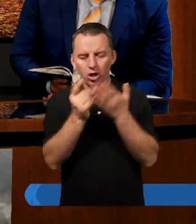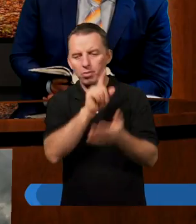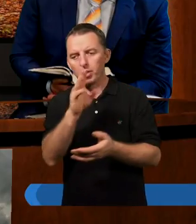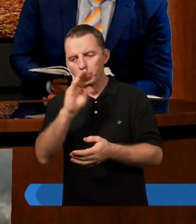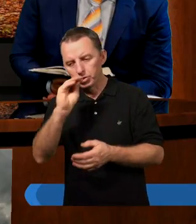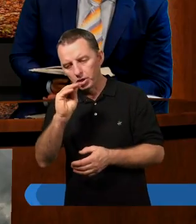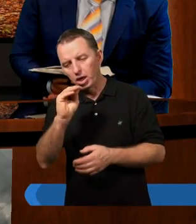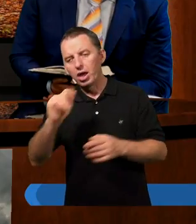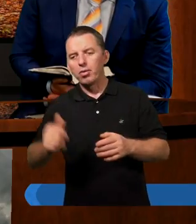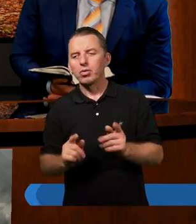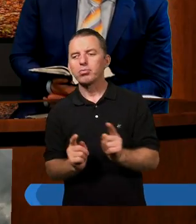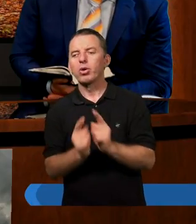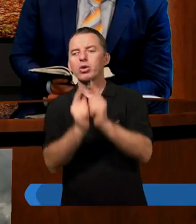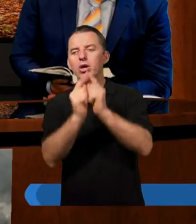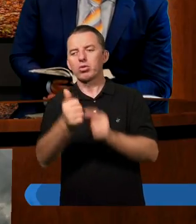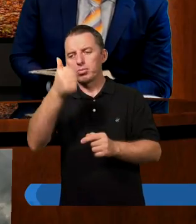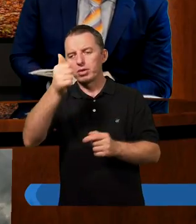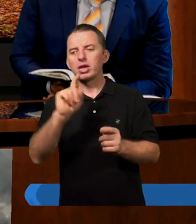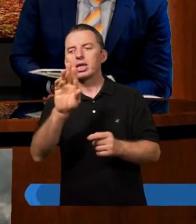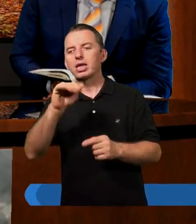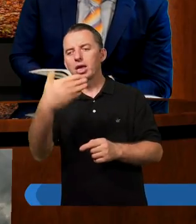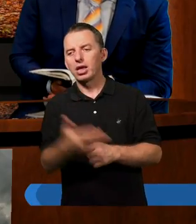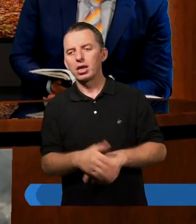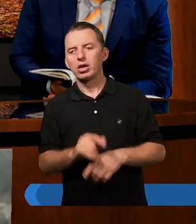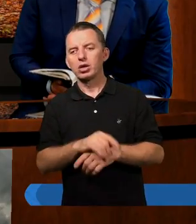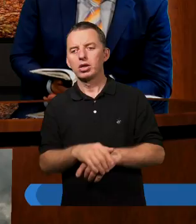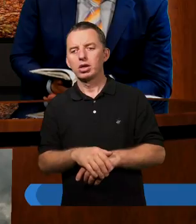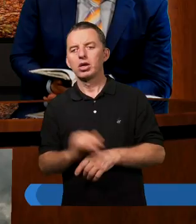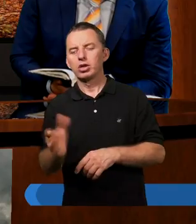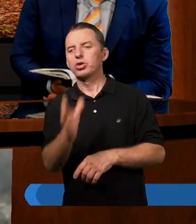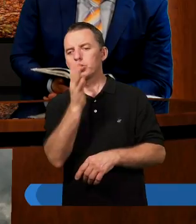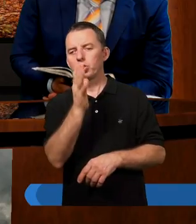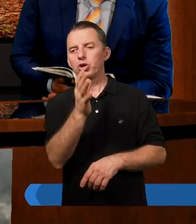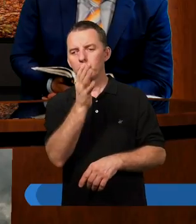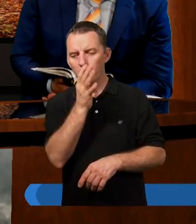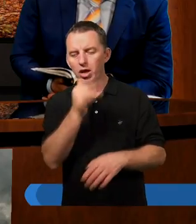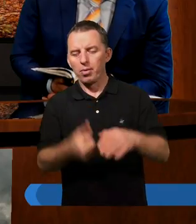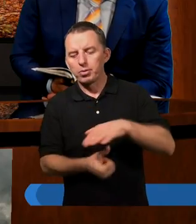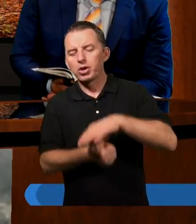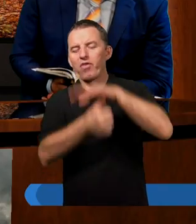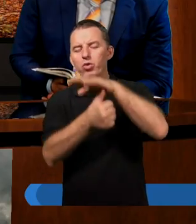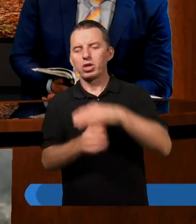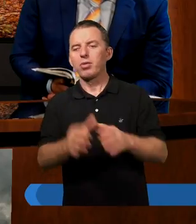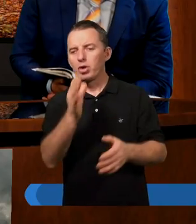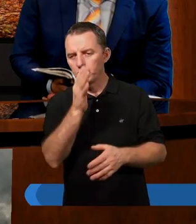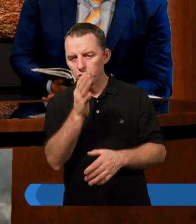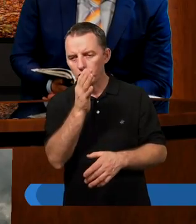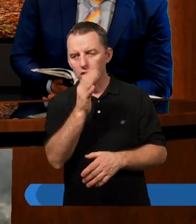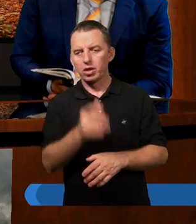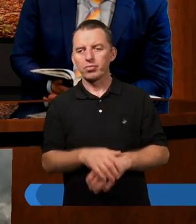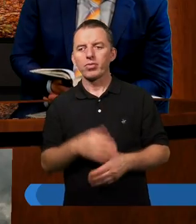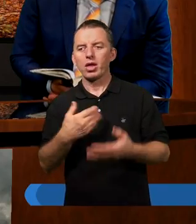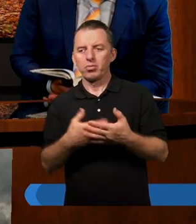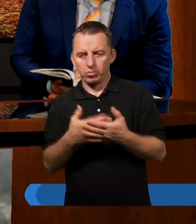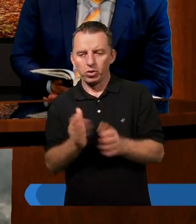pierwszy spotkał się z kim? Z Żydami. Z Żydami. Z przywódcami żydowskimi. To była też pewna